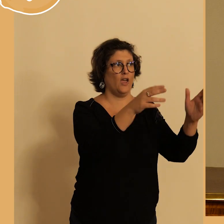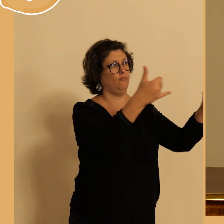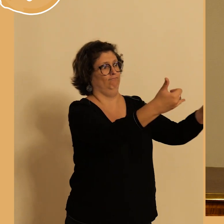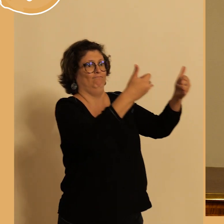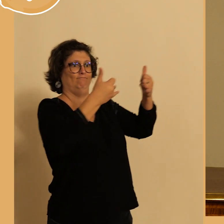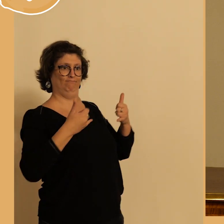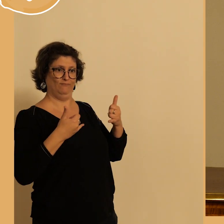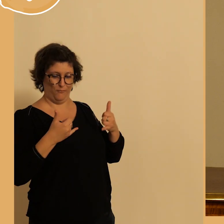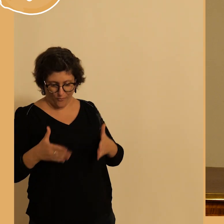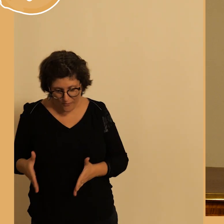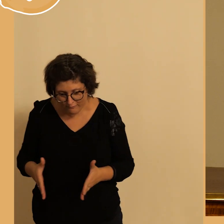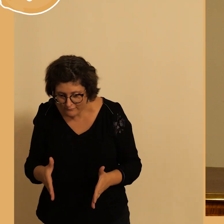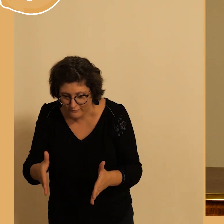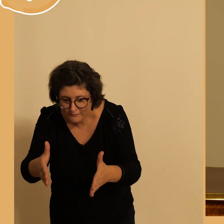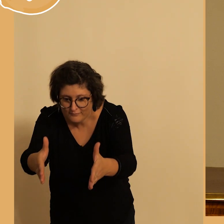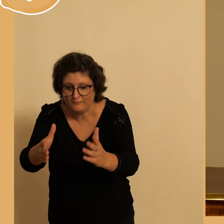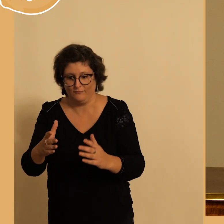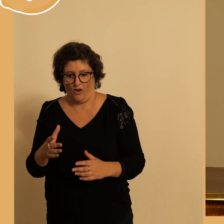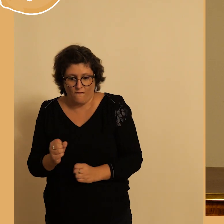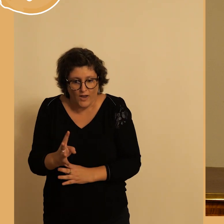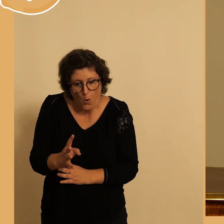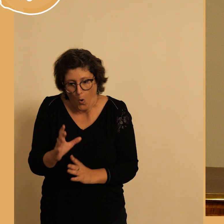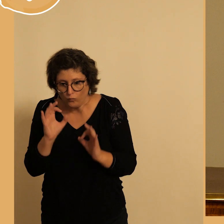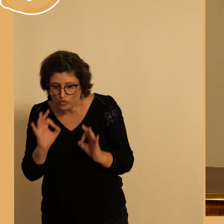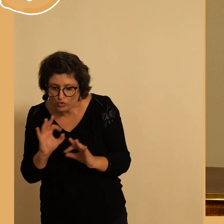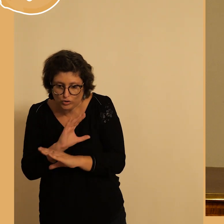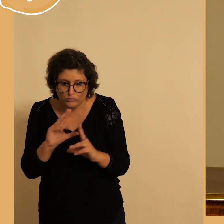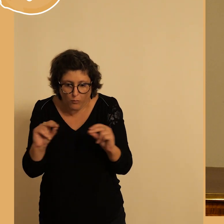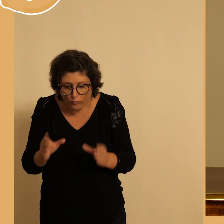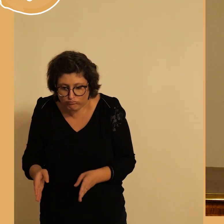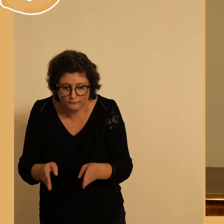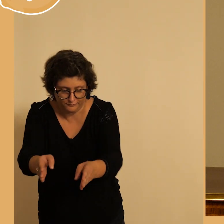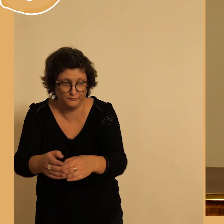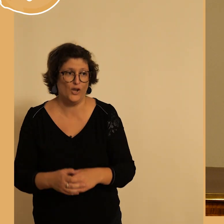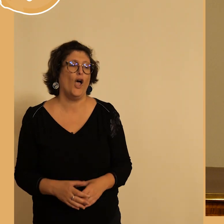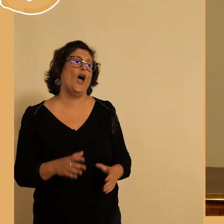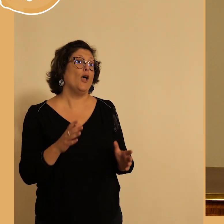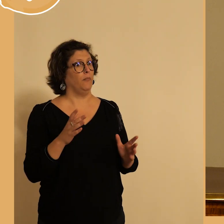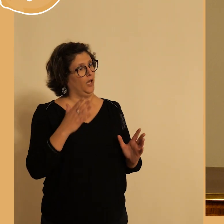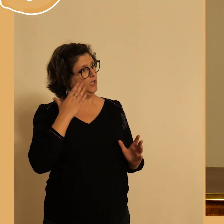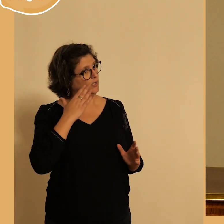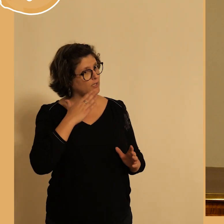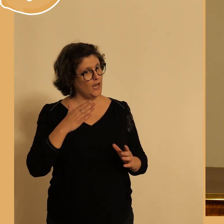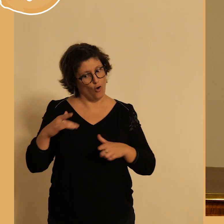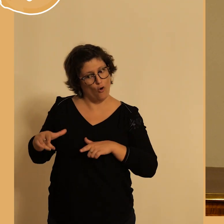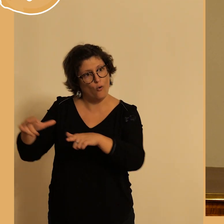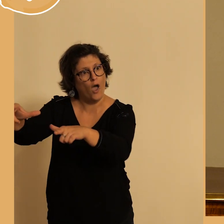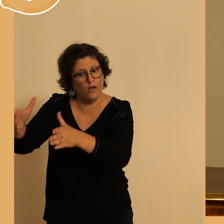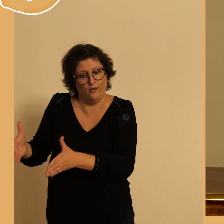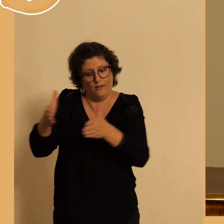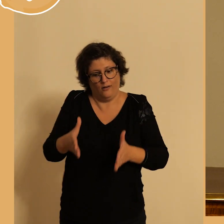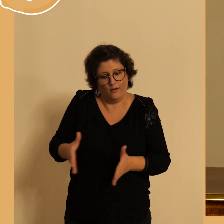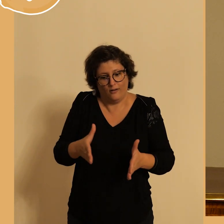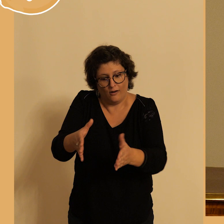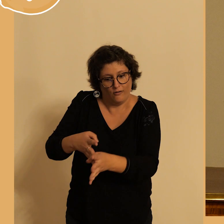niveau du tourisme un très grand succès et c'est une petite confidence mais vous le savez peut-être Jean-Luc Porel le directeur